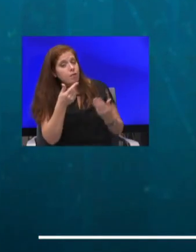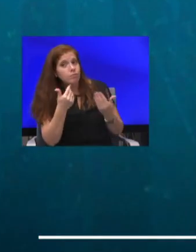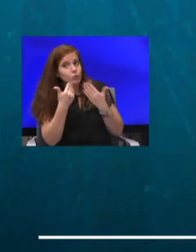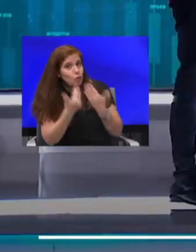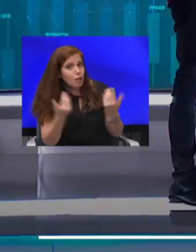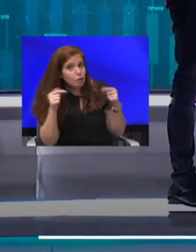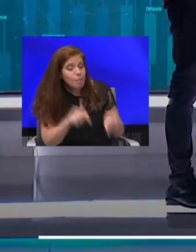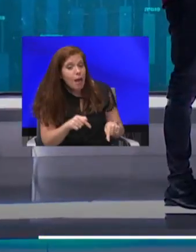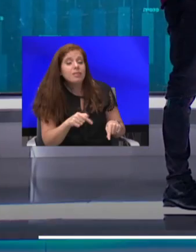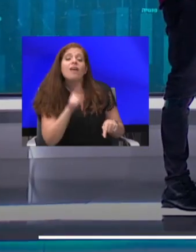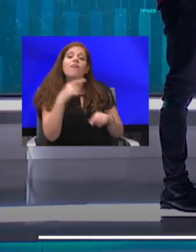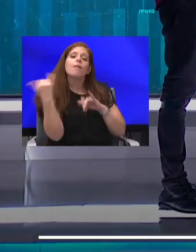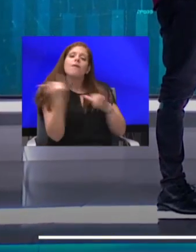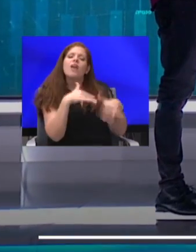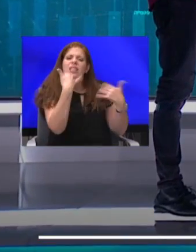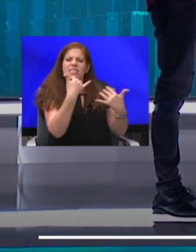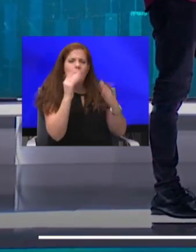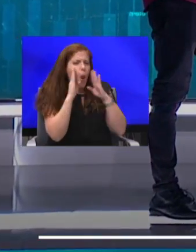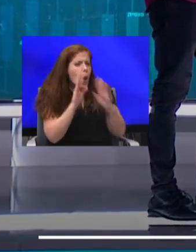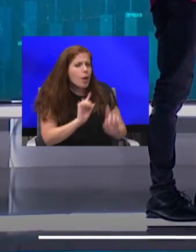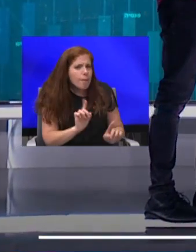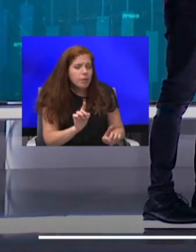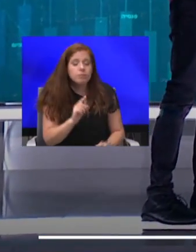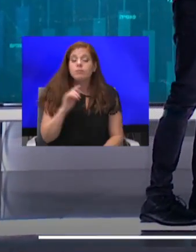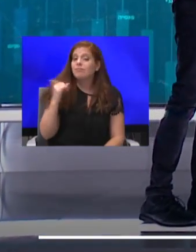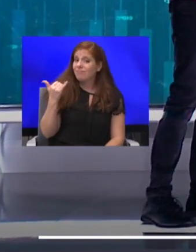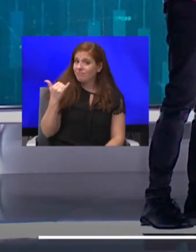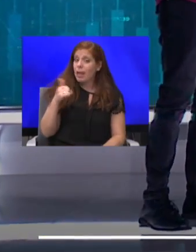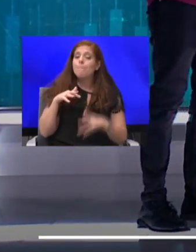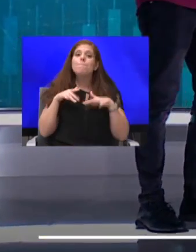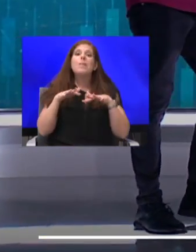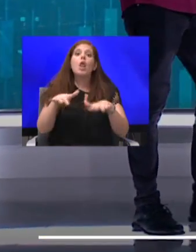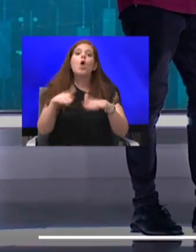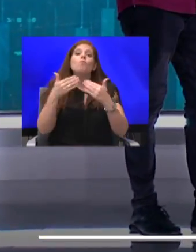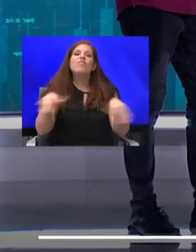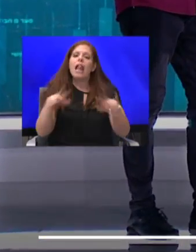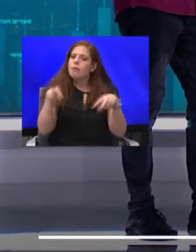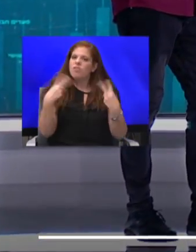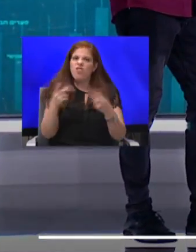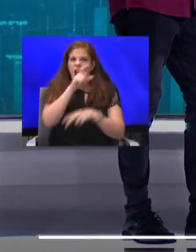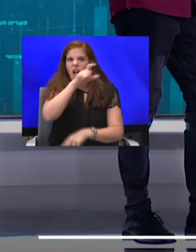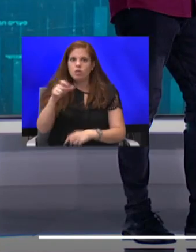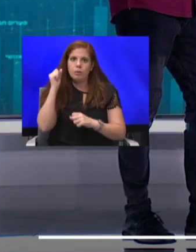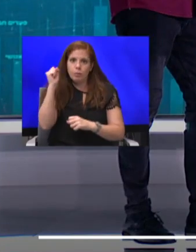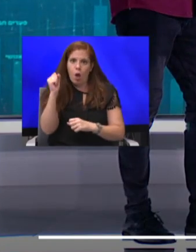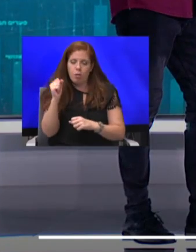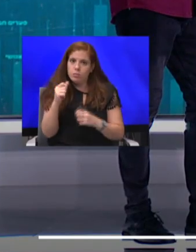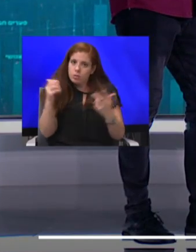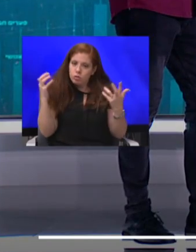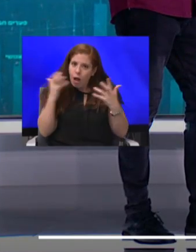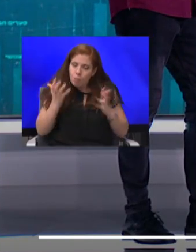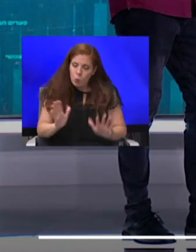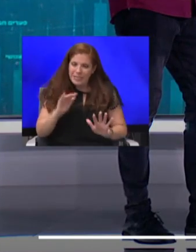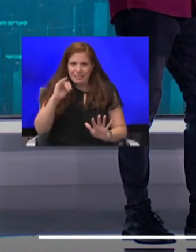מביאה את הסיפור הלא יאמן הזה. כן, תשמע, עם מיליון מובטלים אי אפשר להשאים את הביטוח הלאומי שלא עמוס להם. אבל לייצר מערכת שאמורה